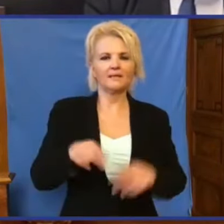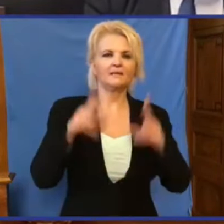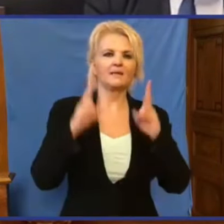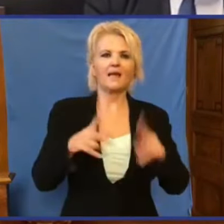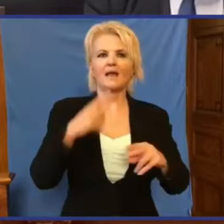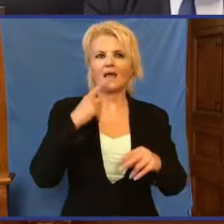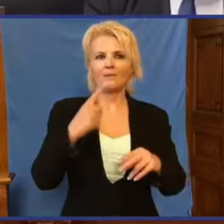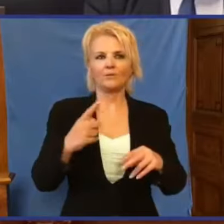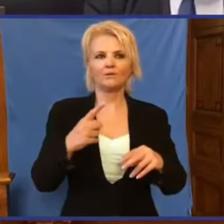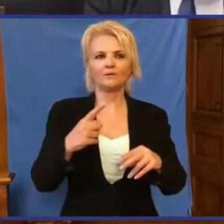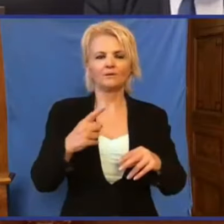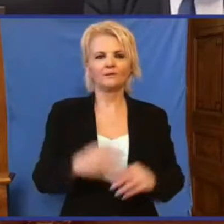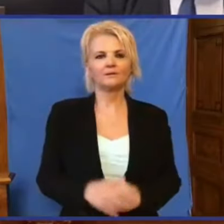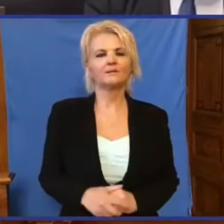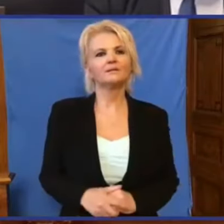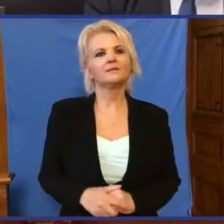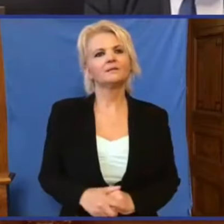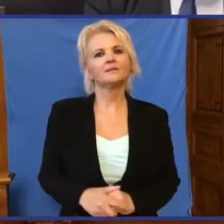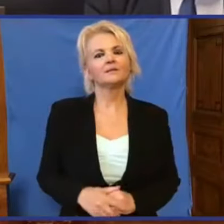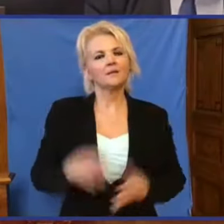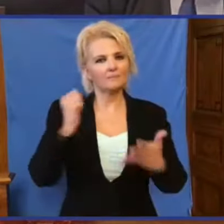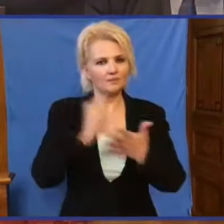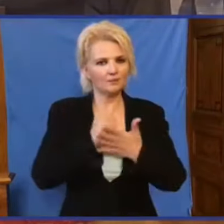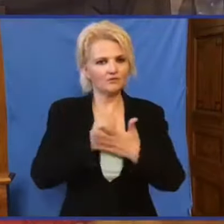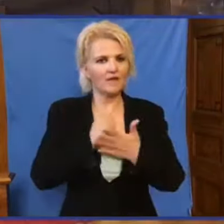elmondani, hogyha szeretném vizsgálatot vizsgálatot, és ha konkrét gyanúja van.